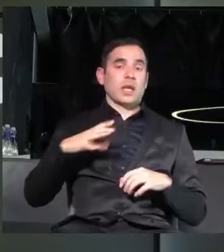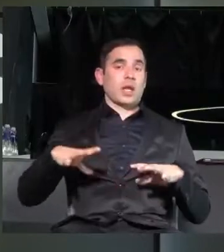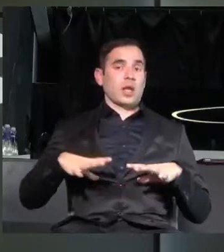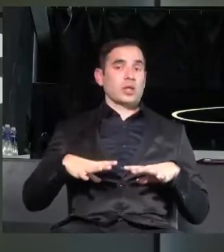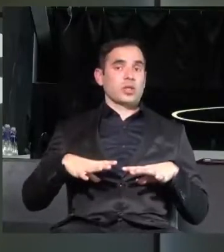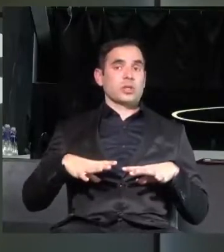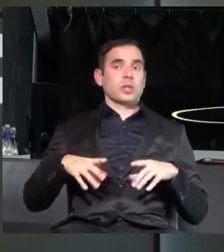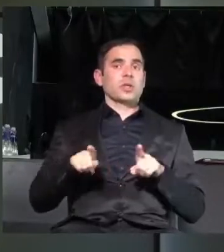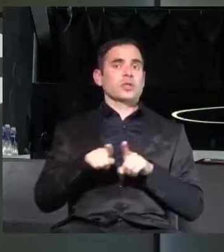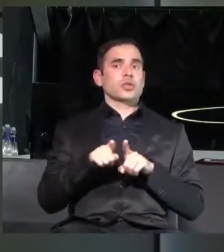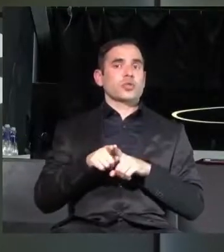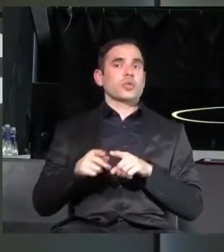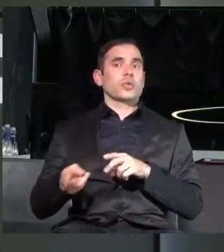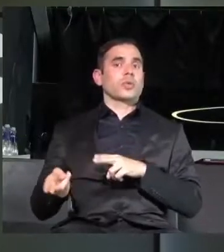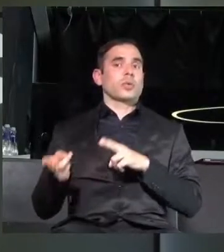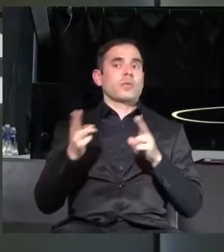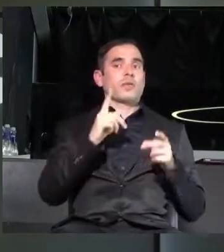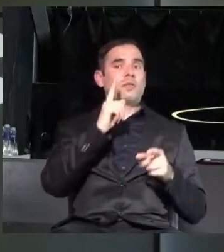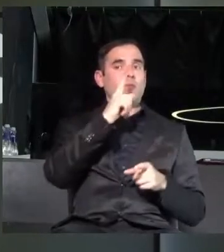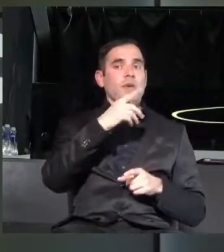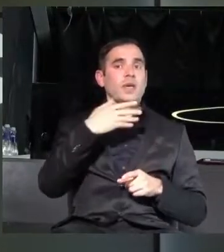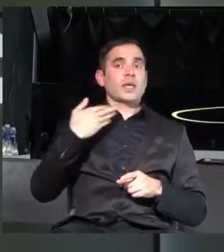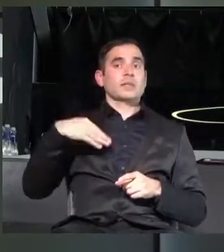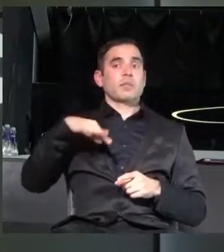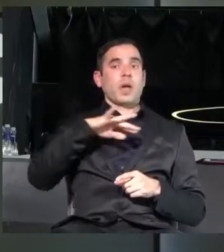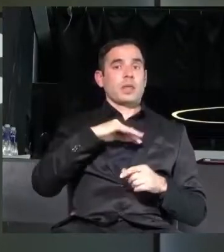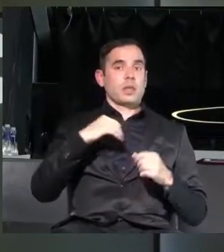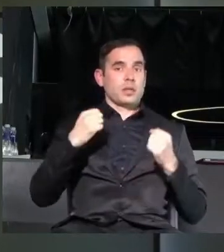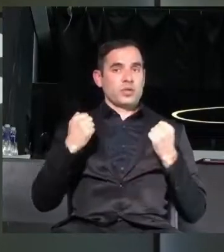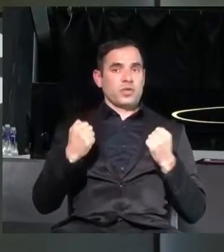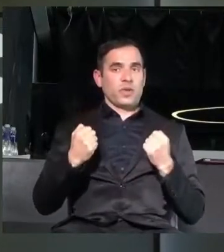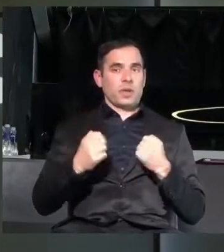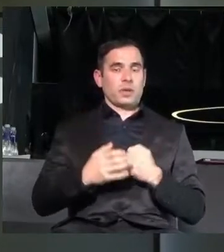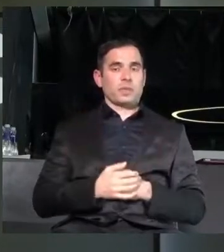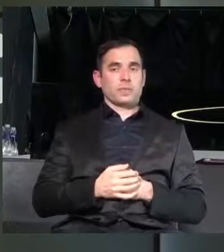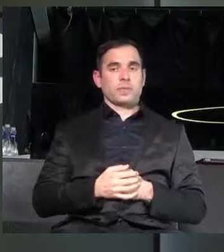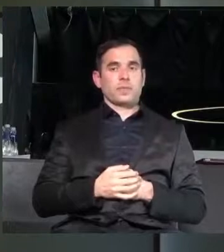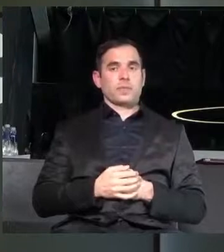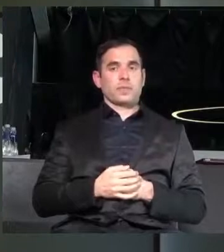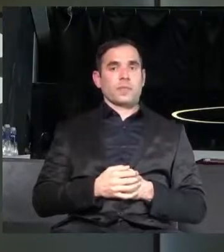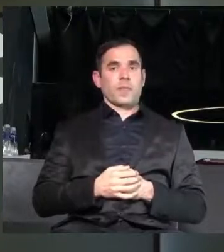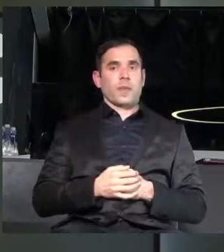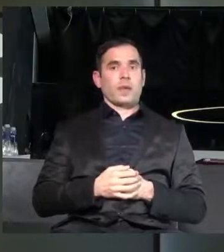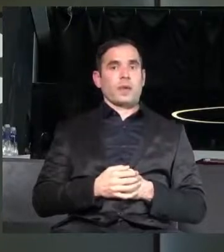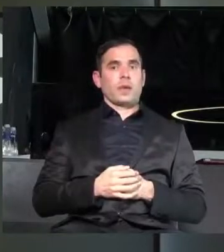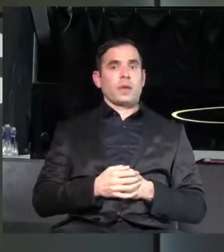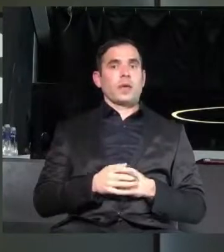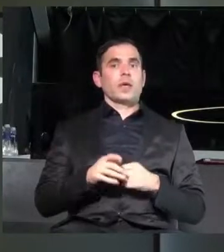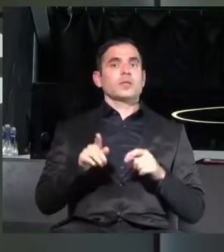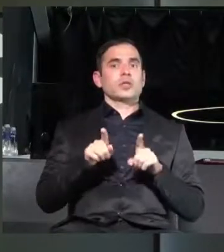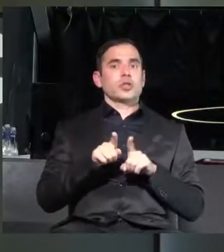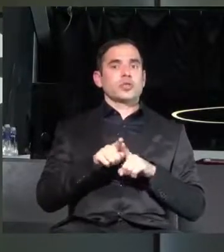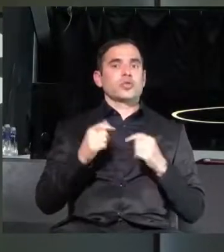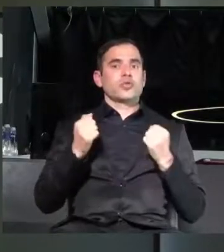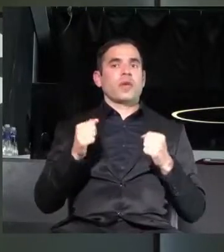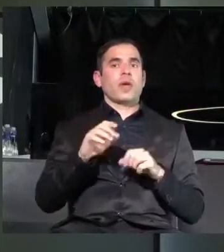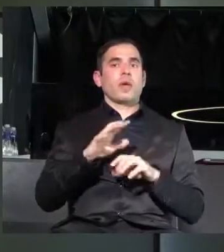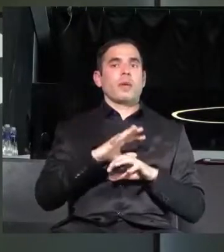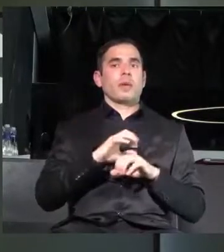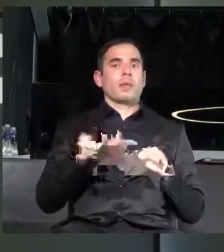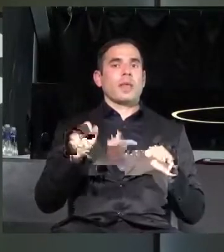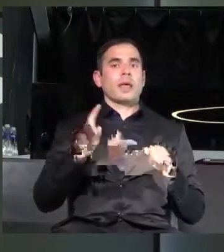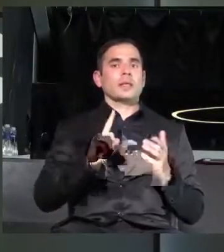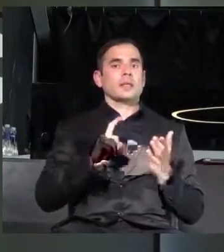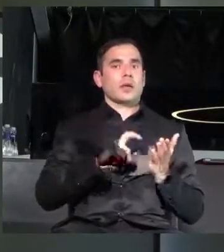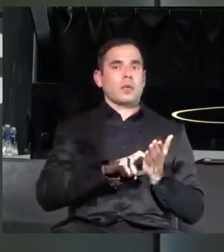също се мести да живее в Испания. Също живее там на законно основание. В 2016